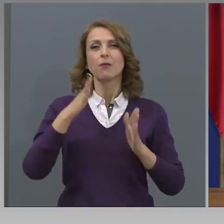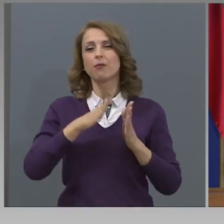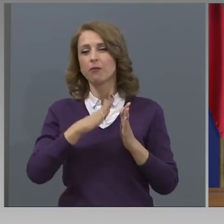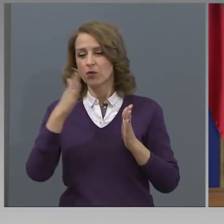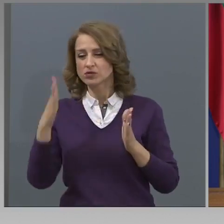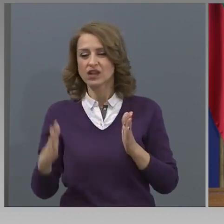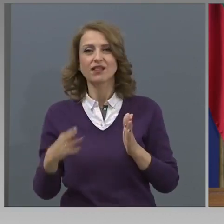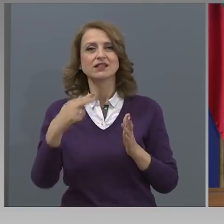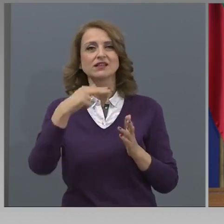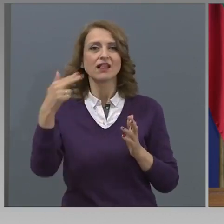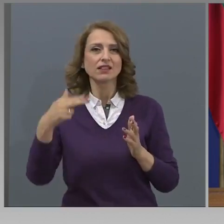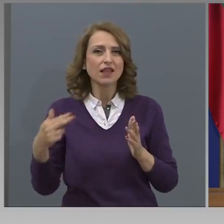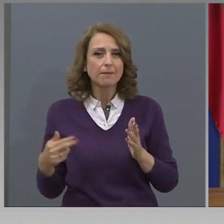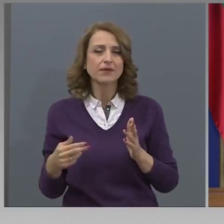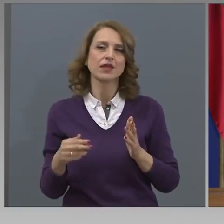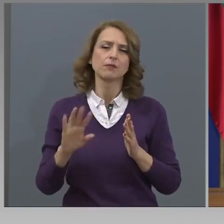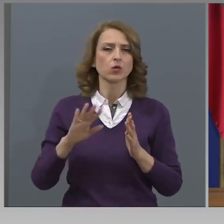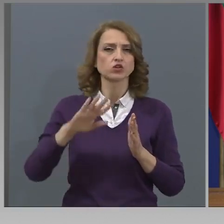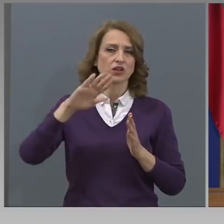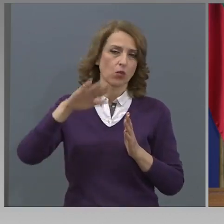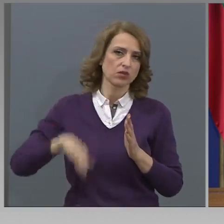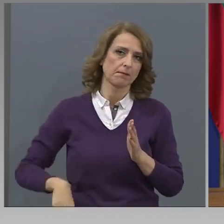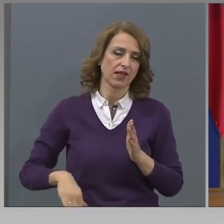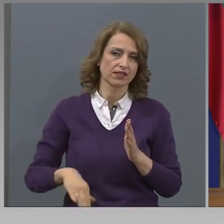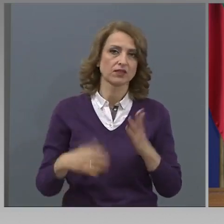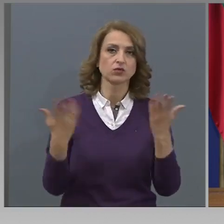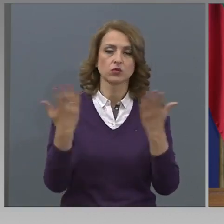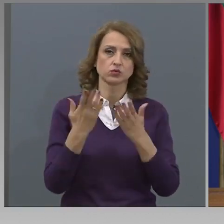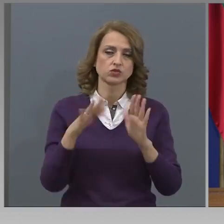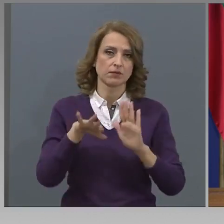могат да отпаднат от учебните програми.